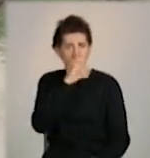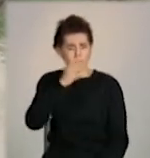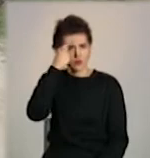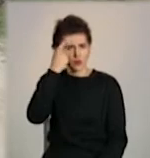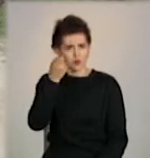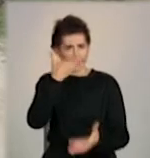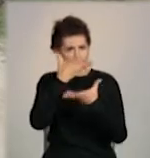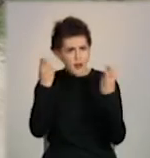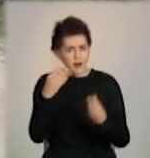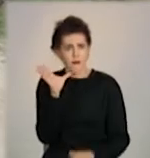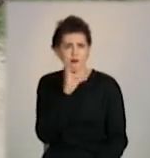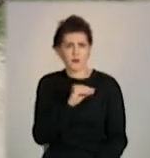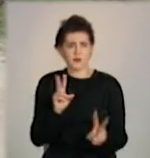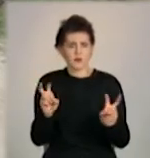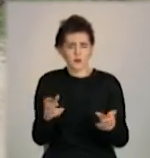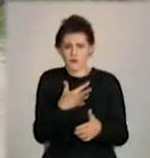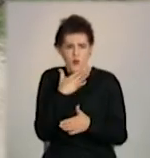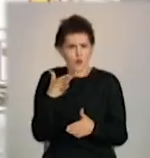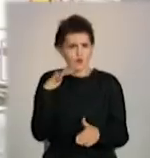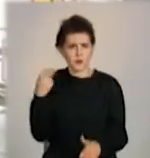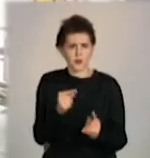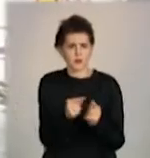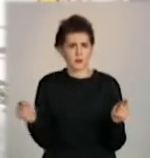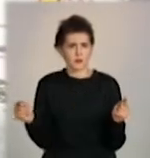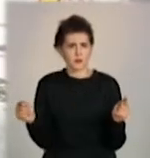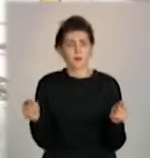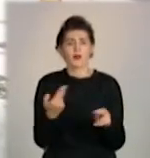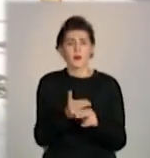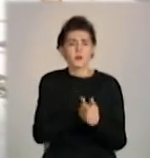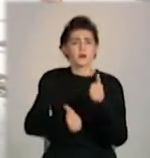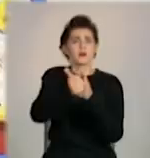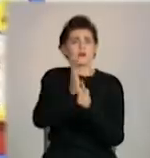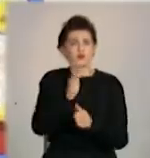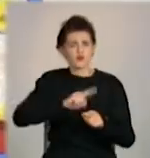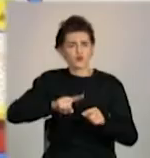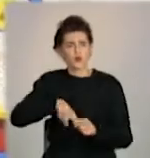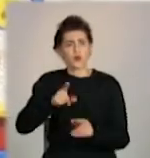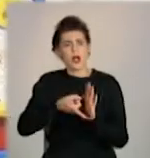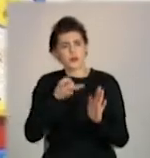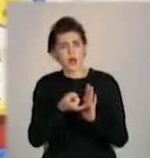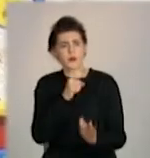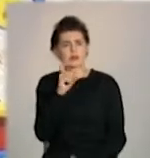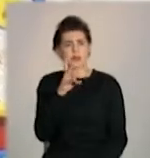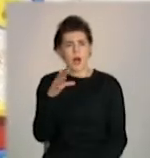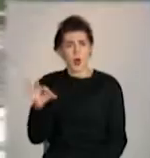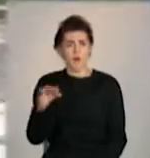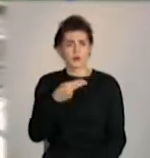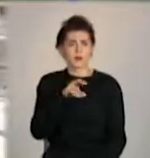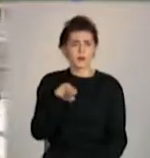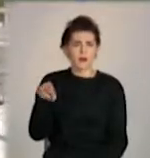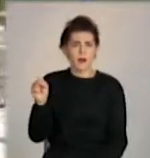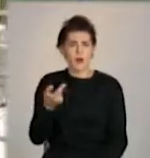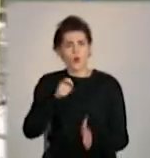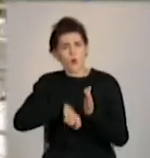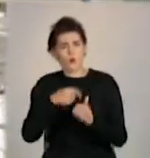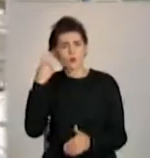тижні. Це насправді великий термін. А попереду ЗНО, державна атестація та контрольні, тож вчителі думають, як самим